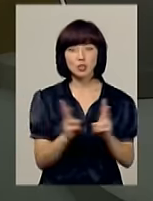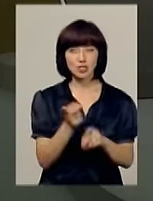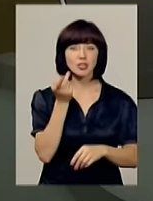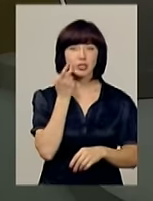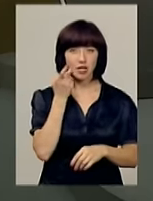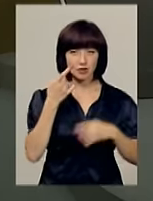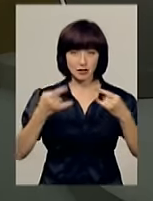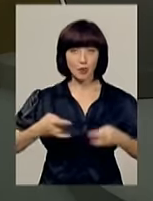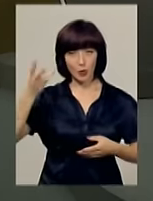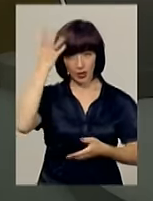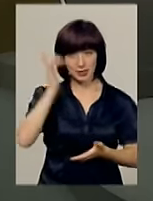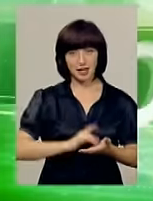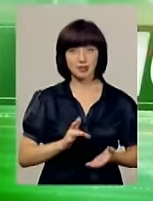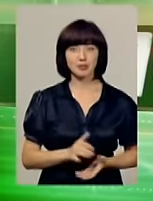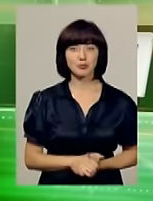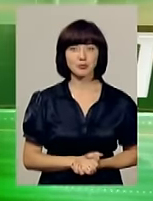завжди, на Поділля-Центр.